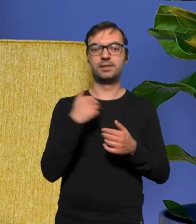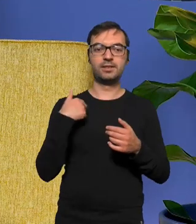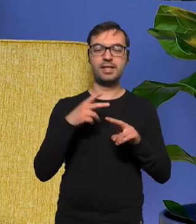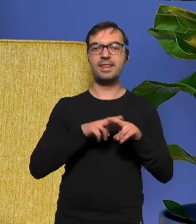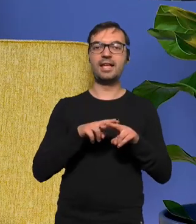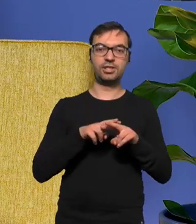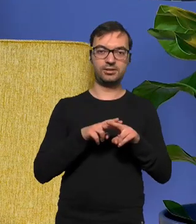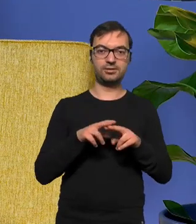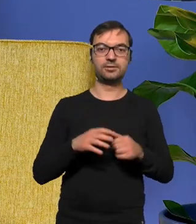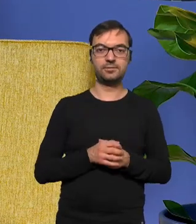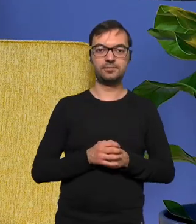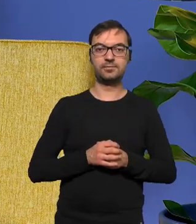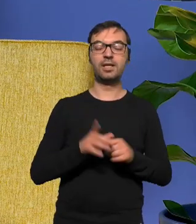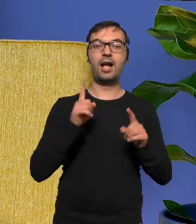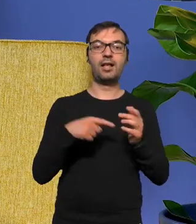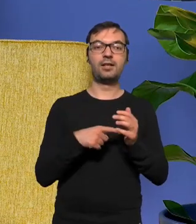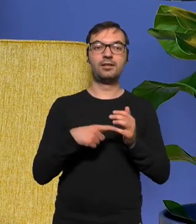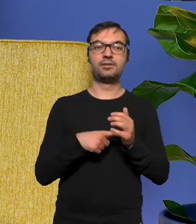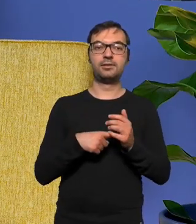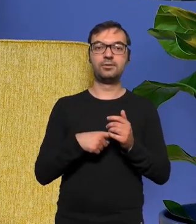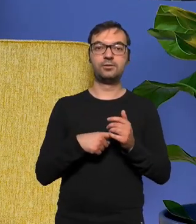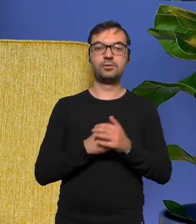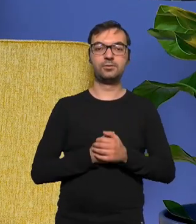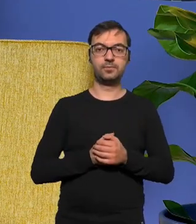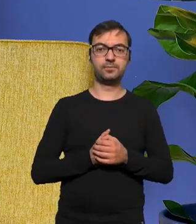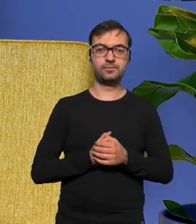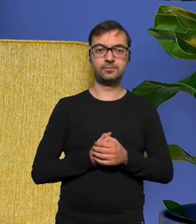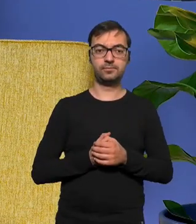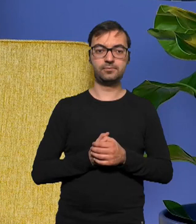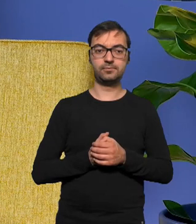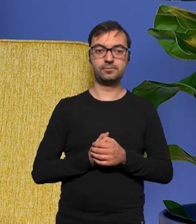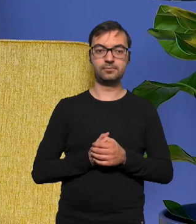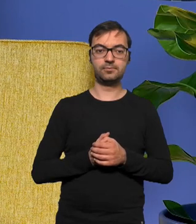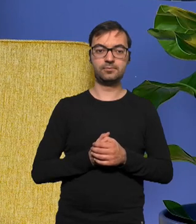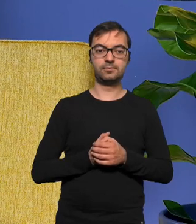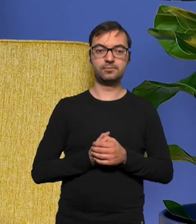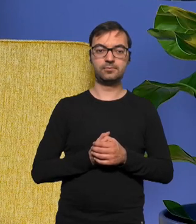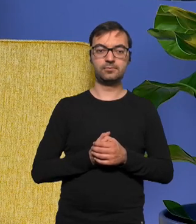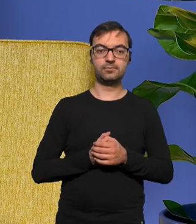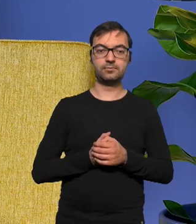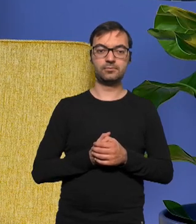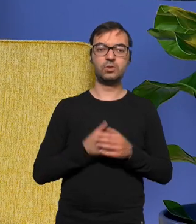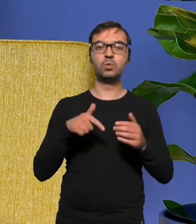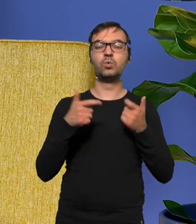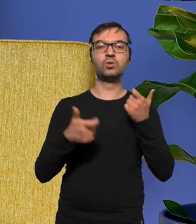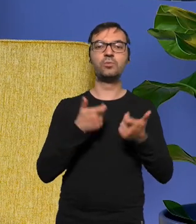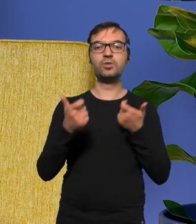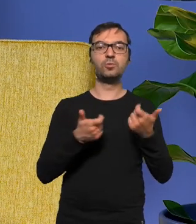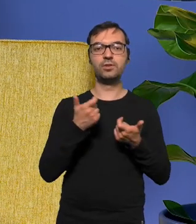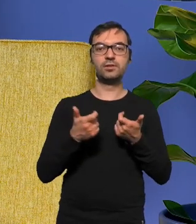narzędzi które posiadamy no ale tutaj zabawiliśmy się i to trzeba powiedzieć że na przykład nagraliśmy